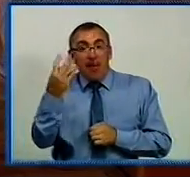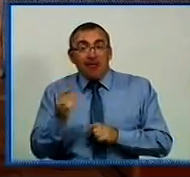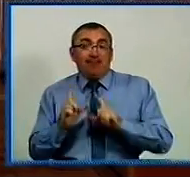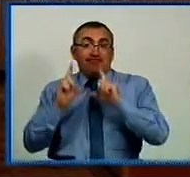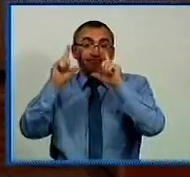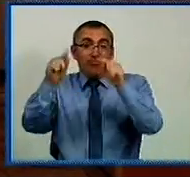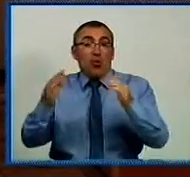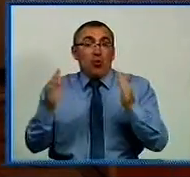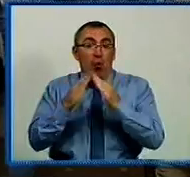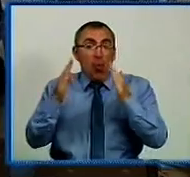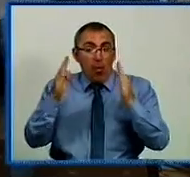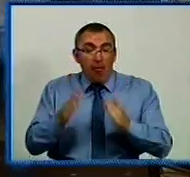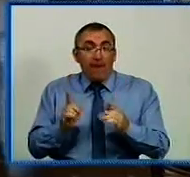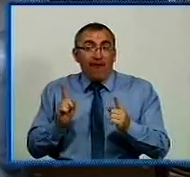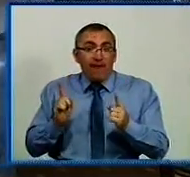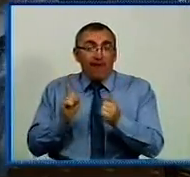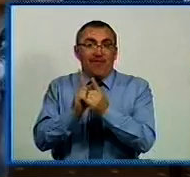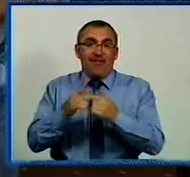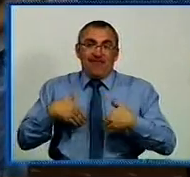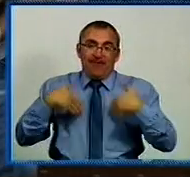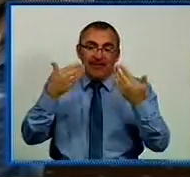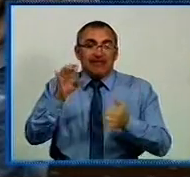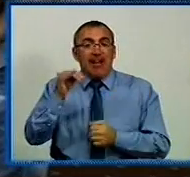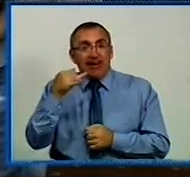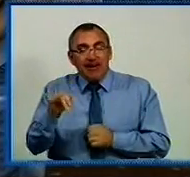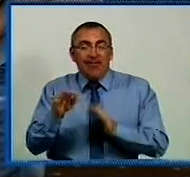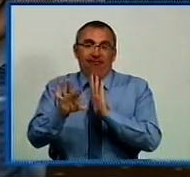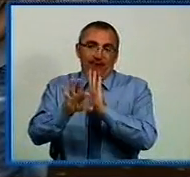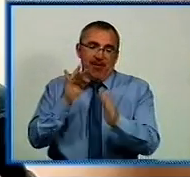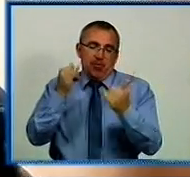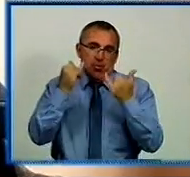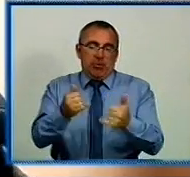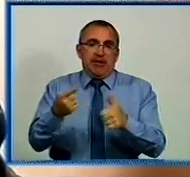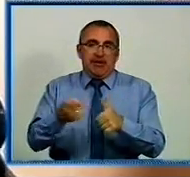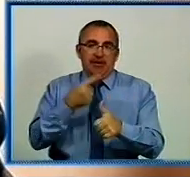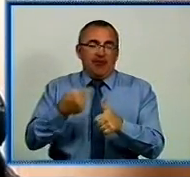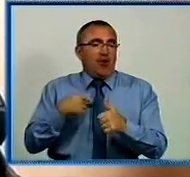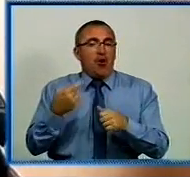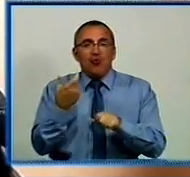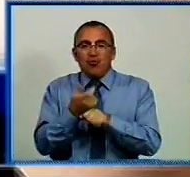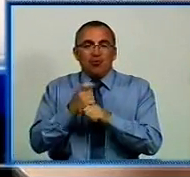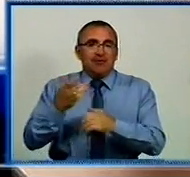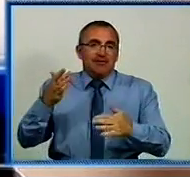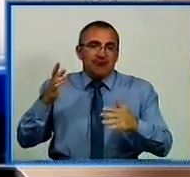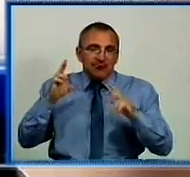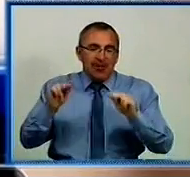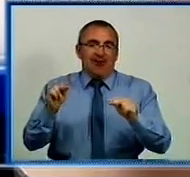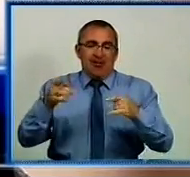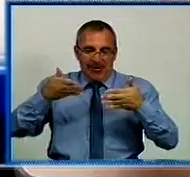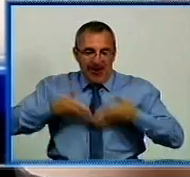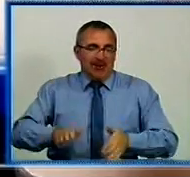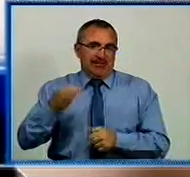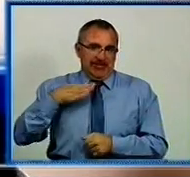їдуть додому. Першим дружину вітає чоловік Сергій. Він і обирав ім'я для сина. Я дуже щасливий і радий, що в мене нарадився син.